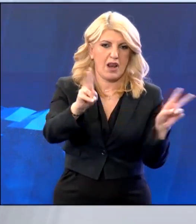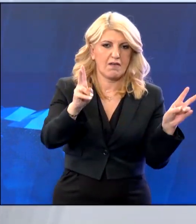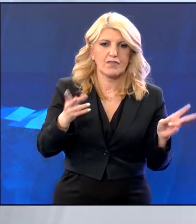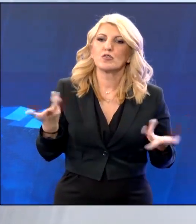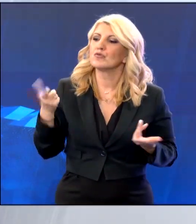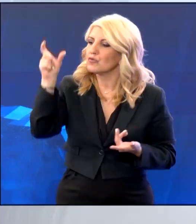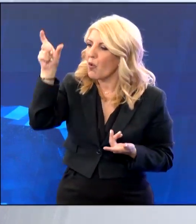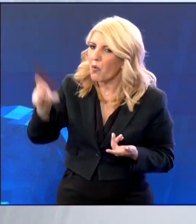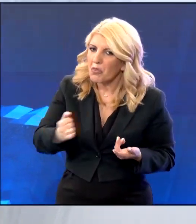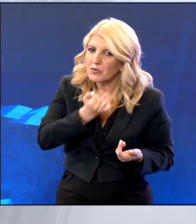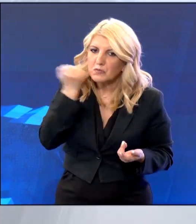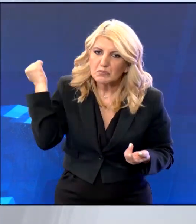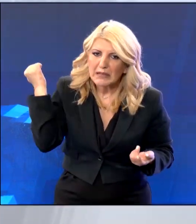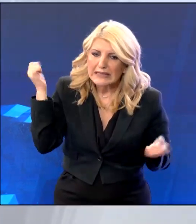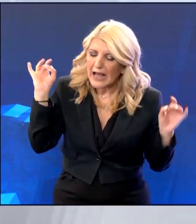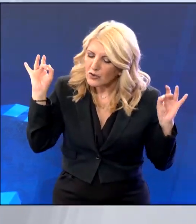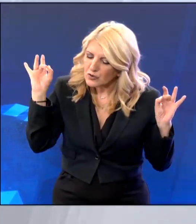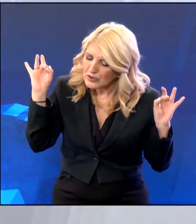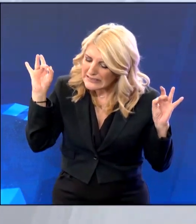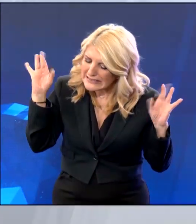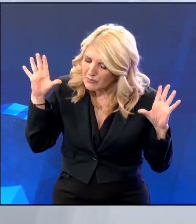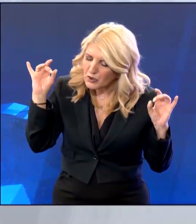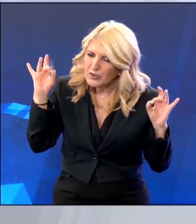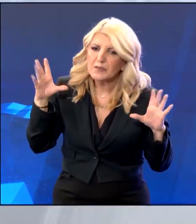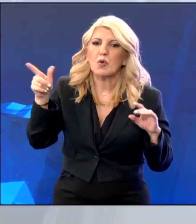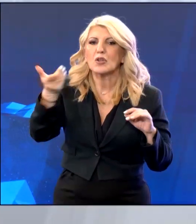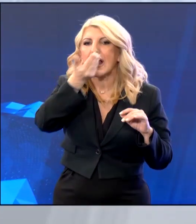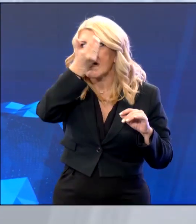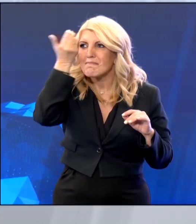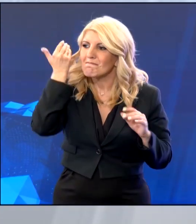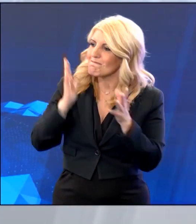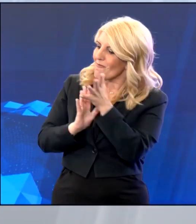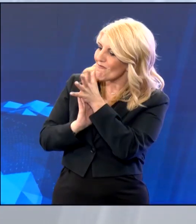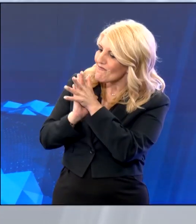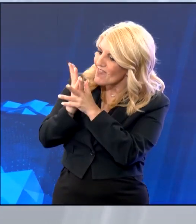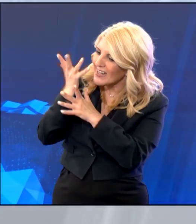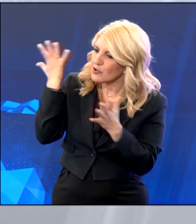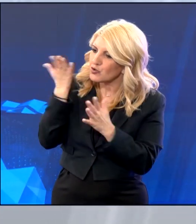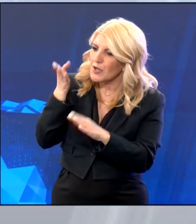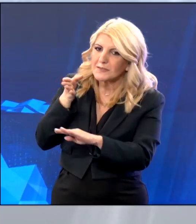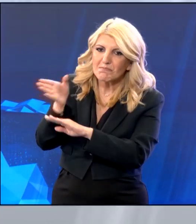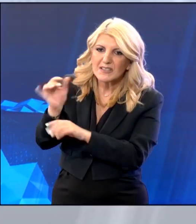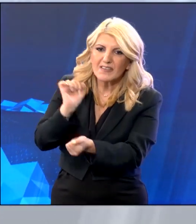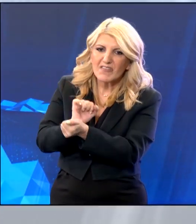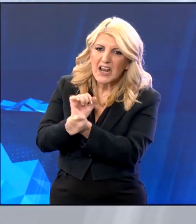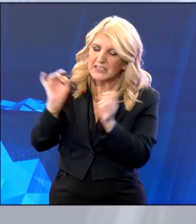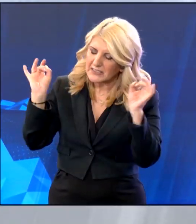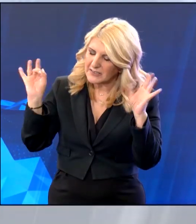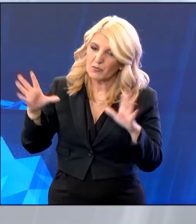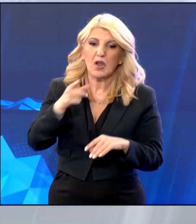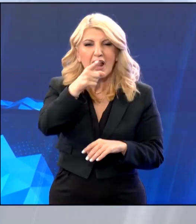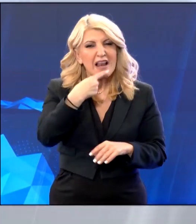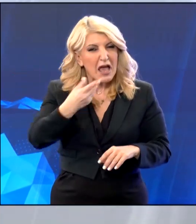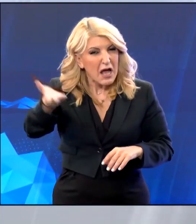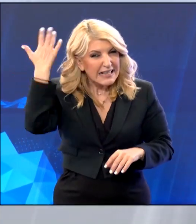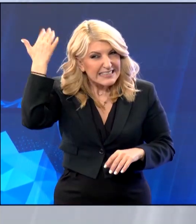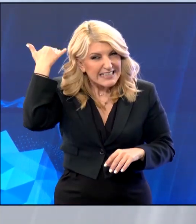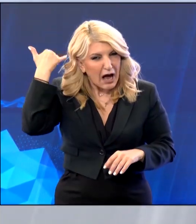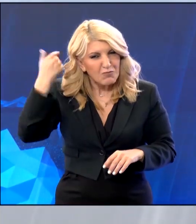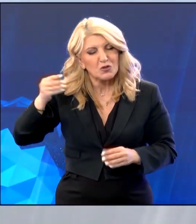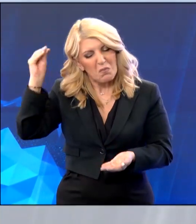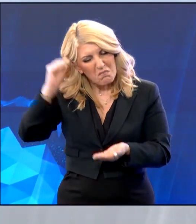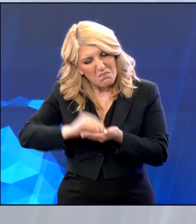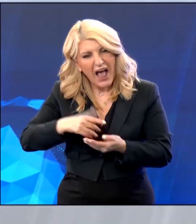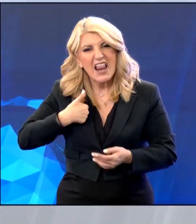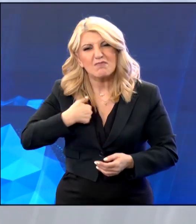ύπαρξη μεταμέλειας και ηθικής βελτιωσής του. Το κάναν κι άλλοι φορά και τους σκάψανε στον κράμμα και στον πίτσι. Κριτήριο για την